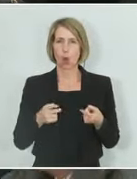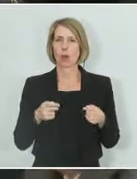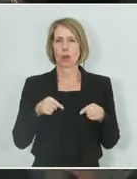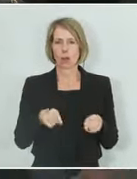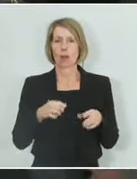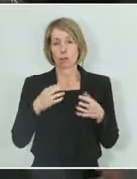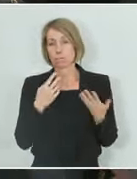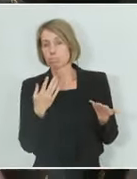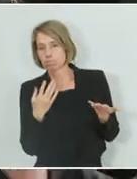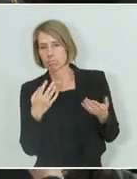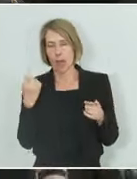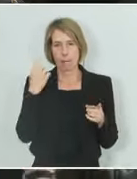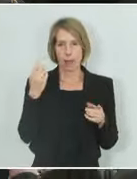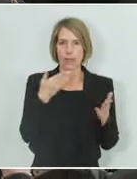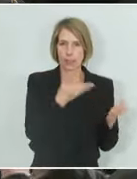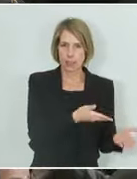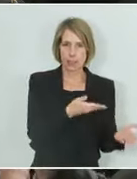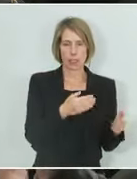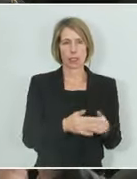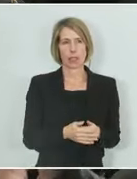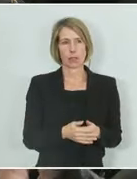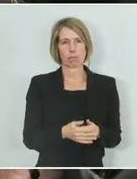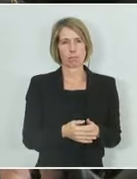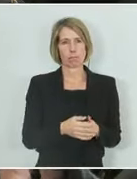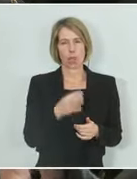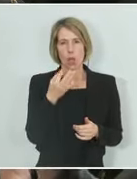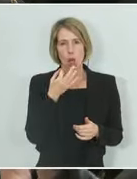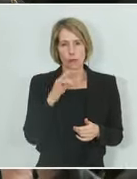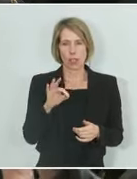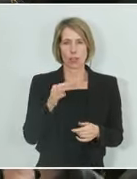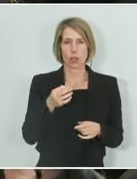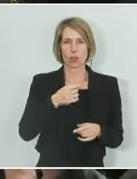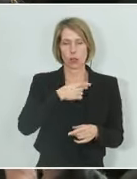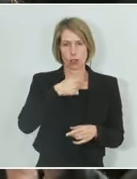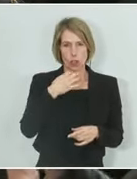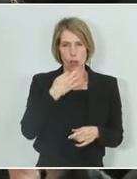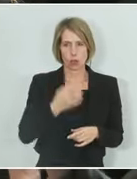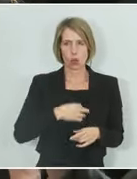Meinen Sie, dass der französisch-deutsche Plan